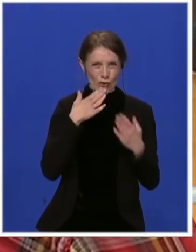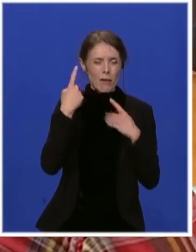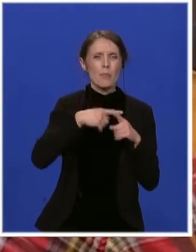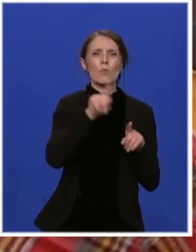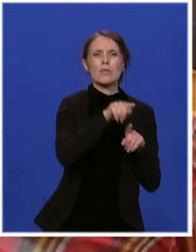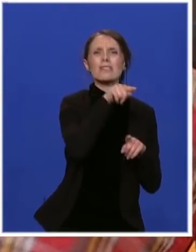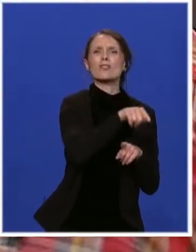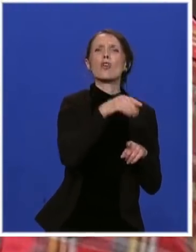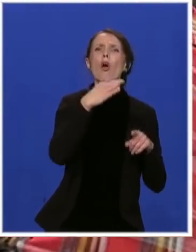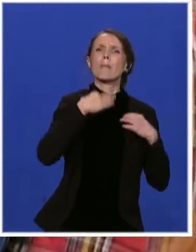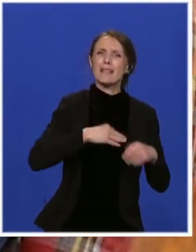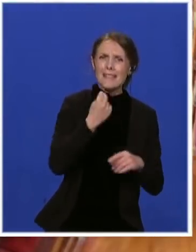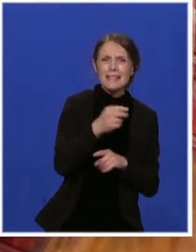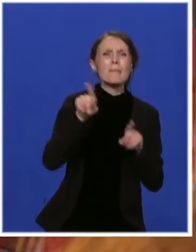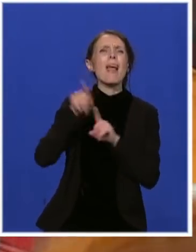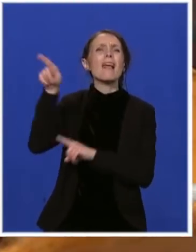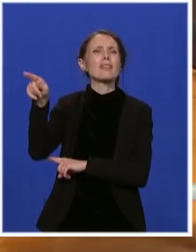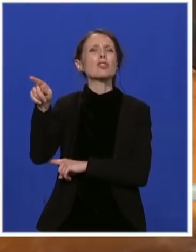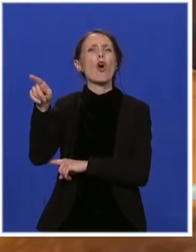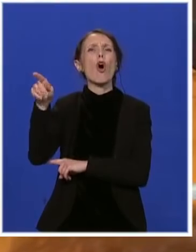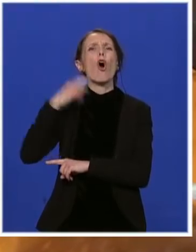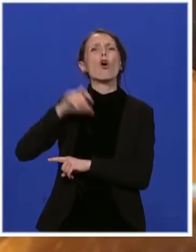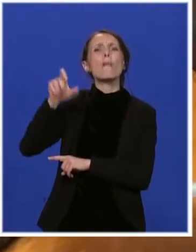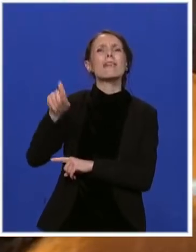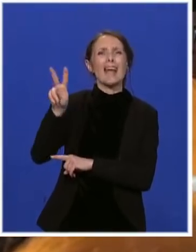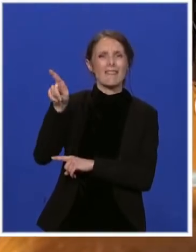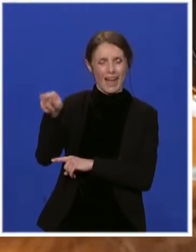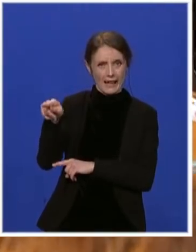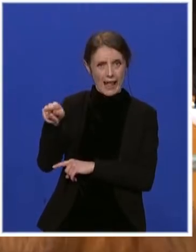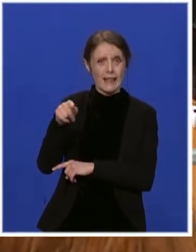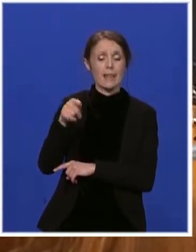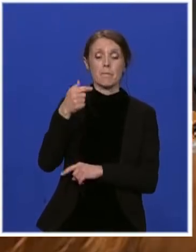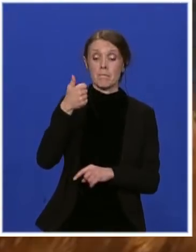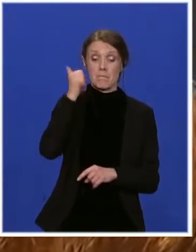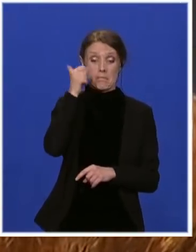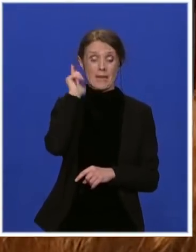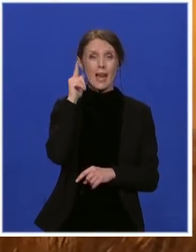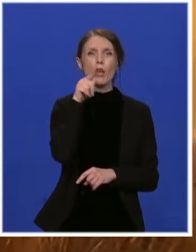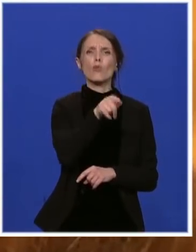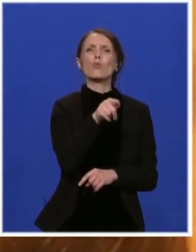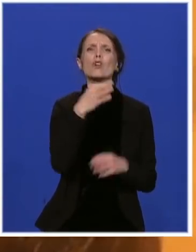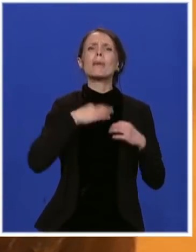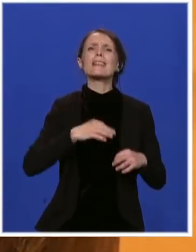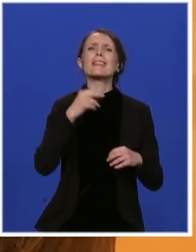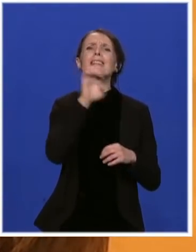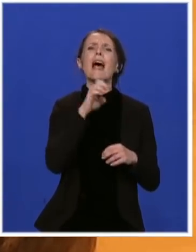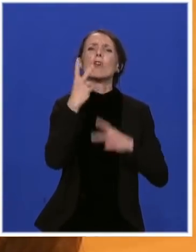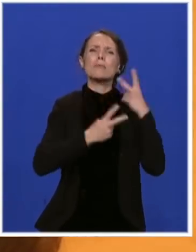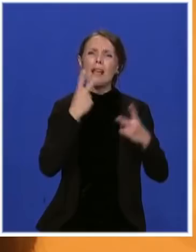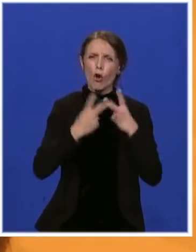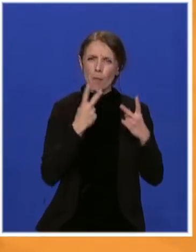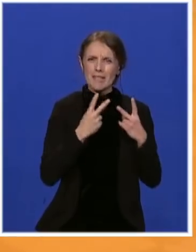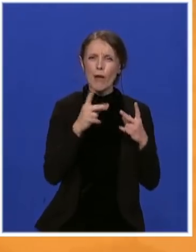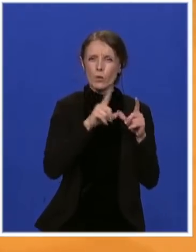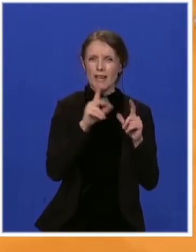za komesara Varhelija. Dakle, juče, odnosno prekviče predsjednice Evropske komisije Ursula von der Leyen predstavila je plan